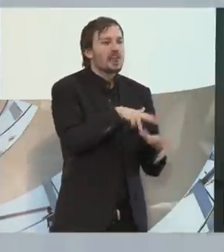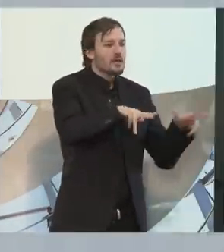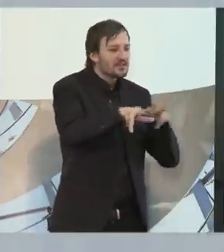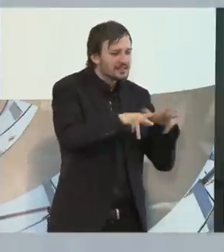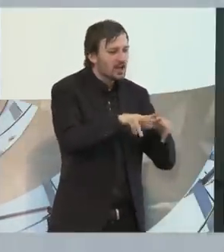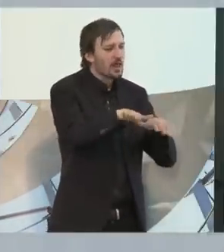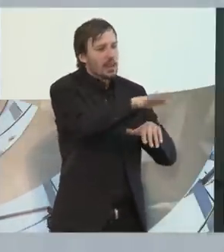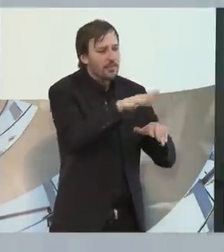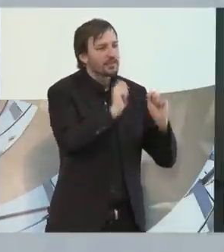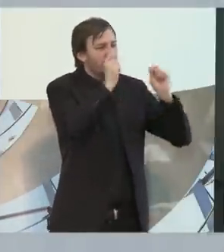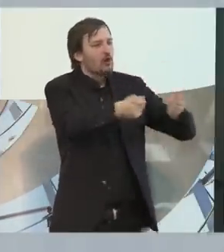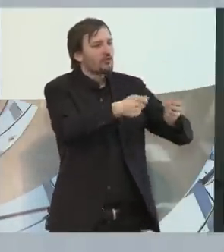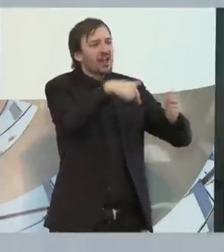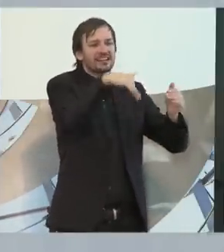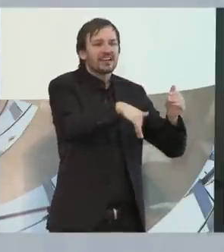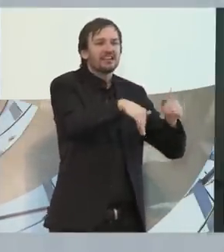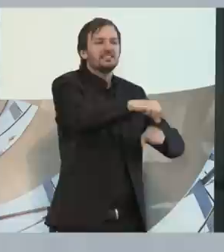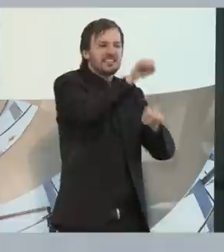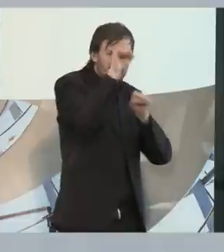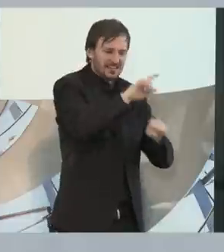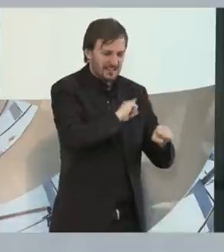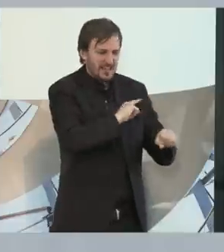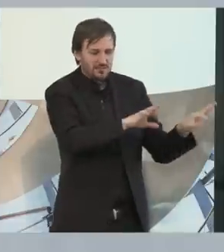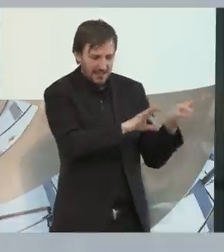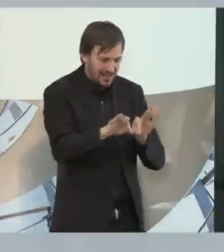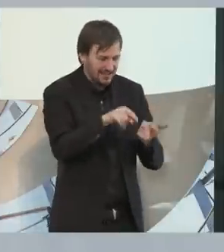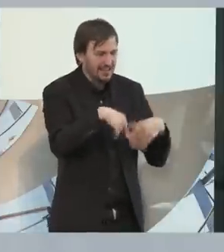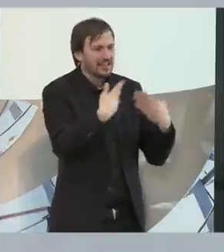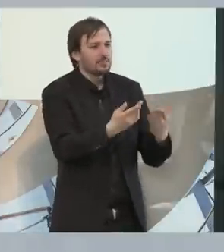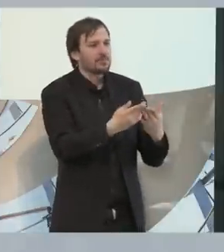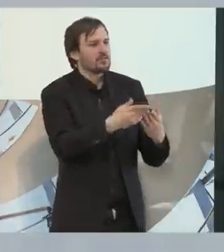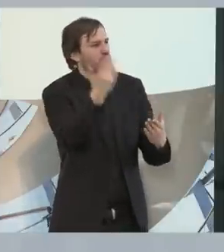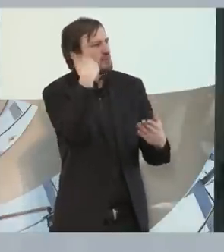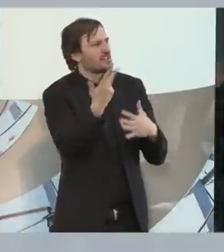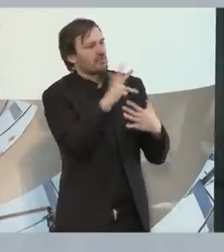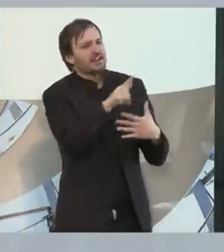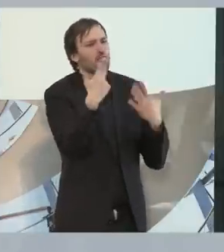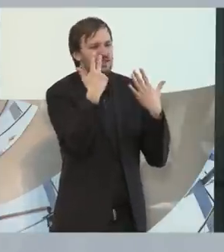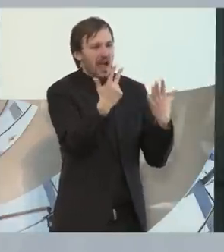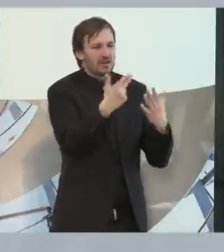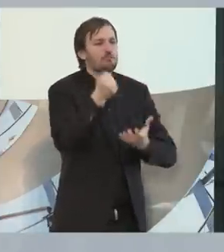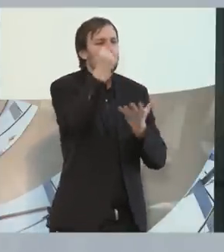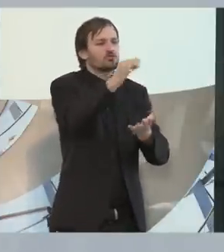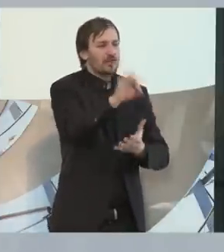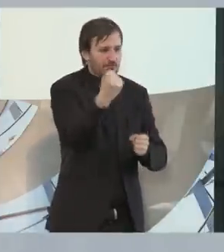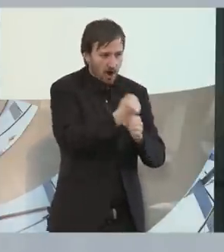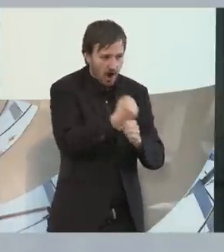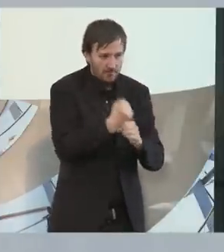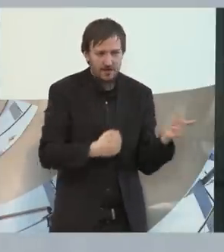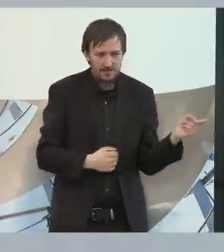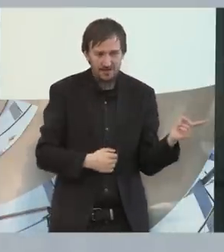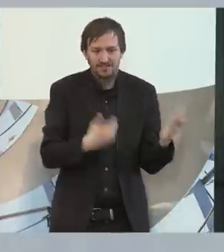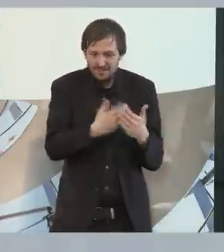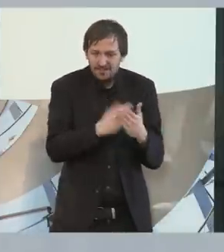in Niedersachsen. Wir haben ja seit 2008 in Niedersachsen das Budget für Arbeit und es wurde vorhin angesprochen, dass es ja auch eventuell